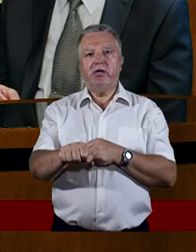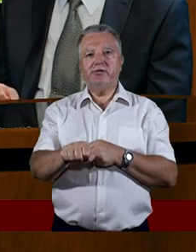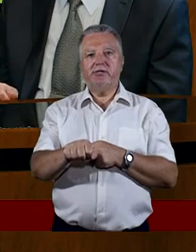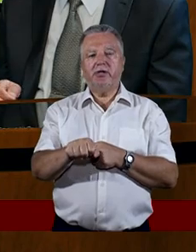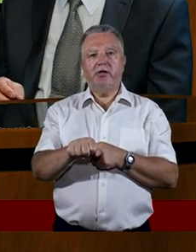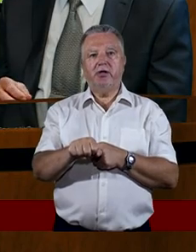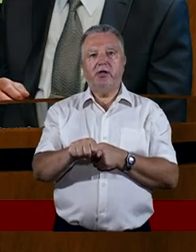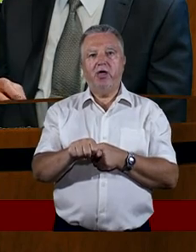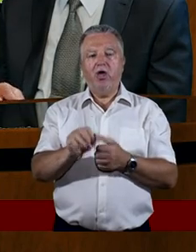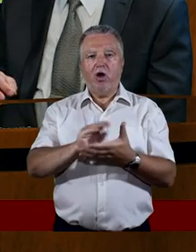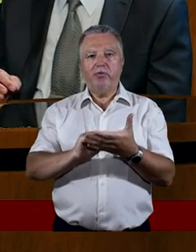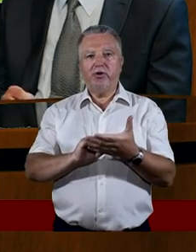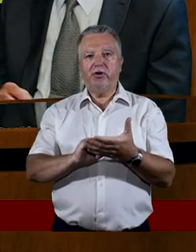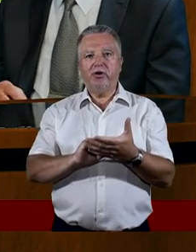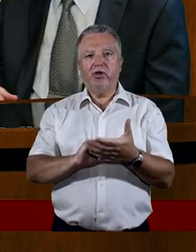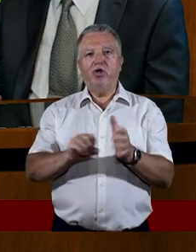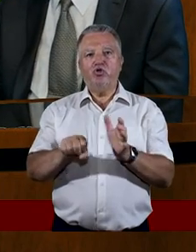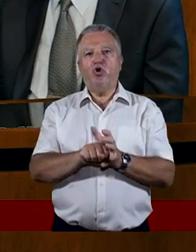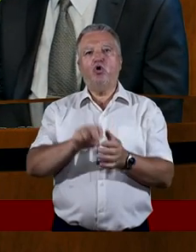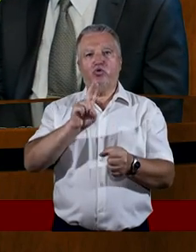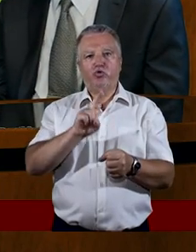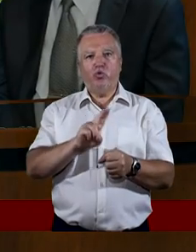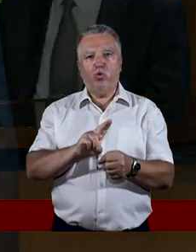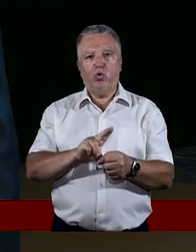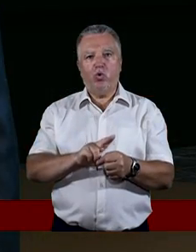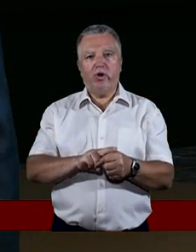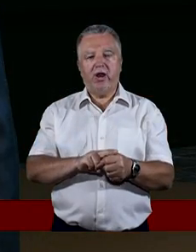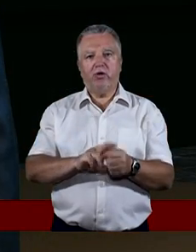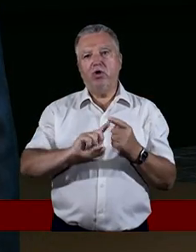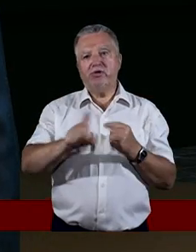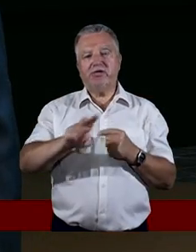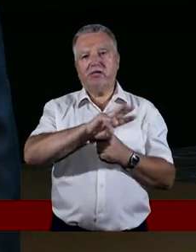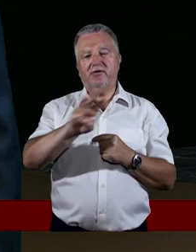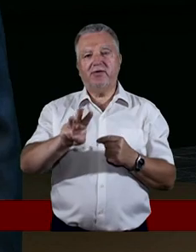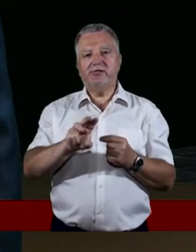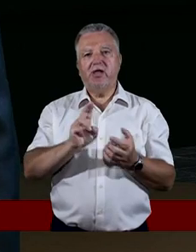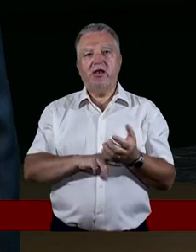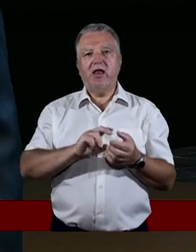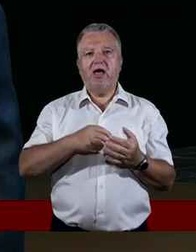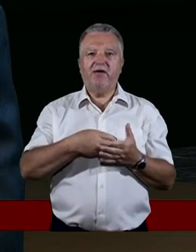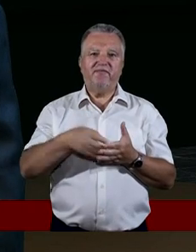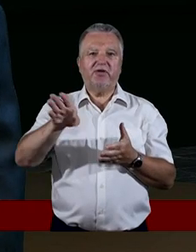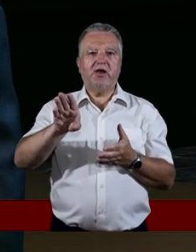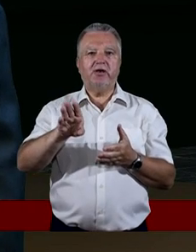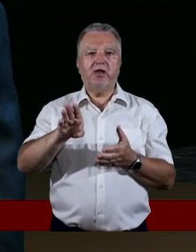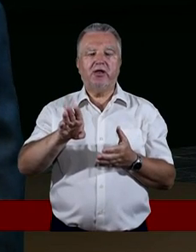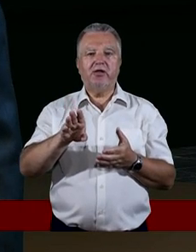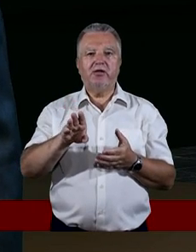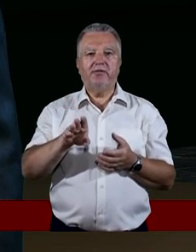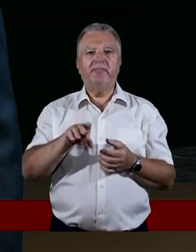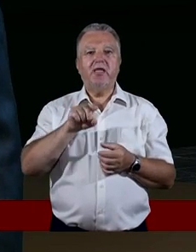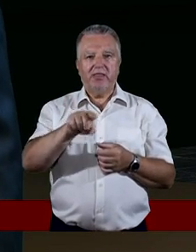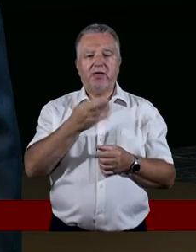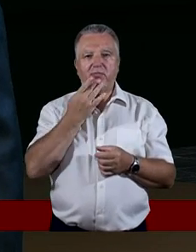określenie, do którego wskazałem was na wygnanie. Z kontekstu wiadomo, że to chodzi o